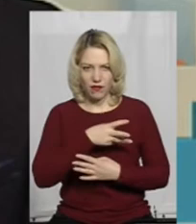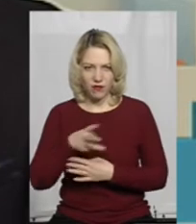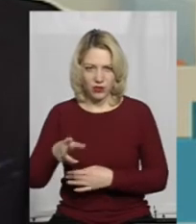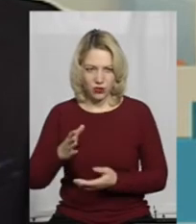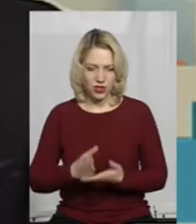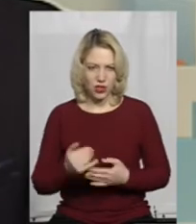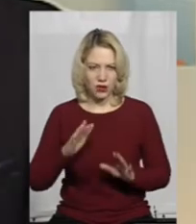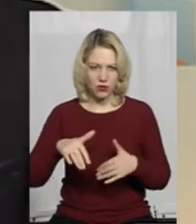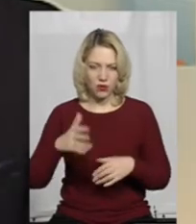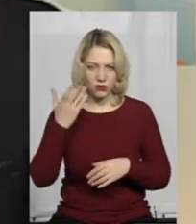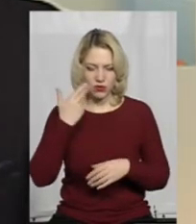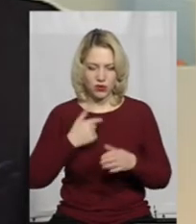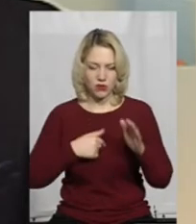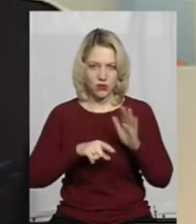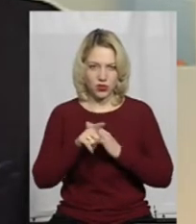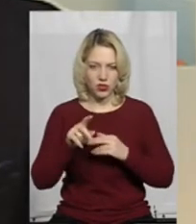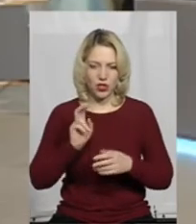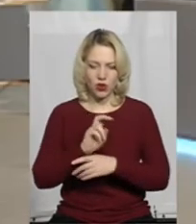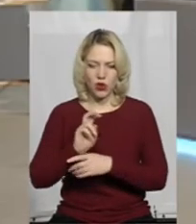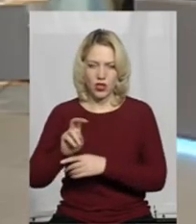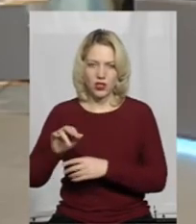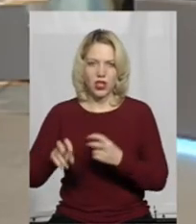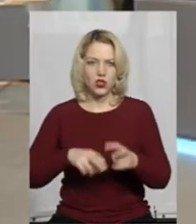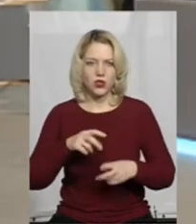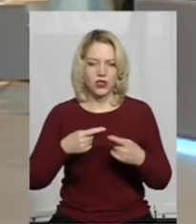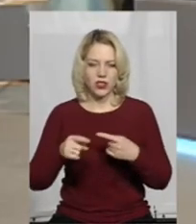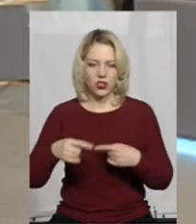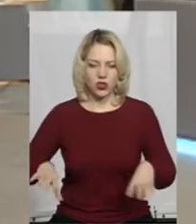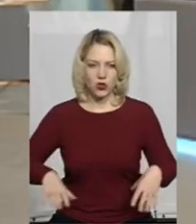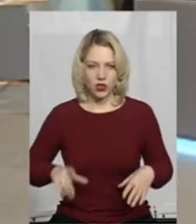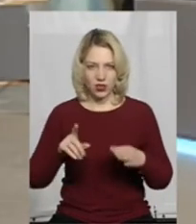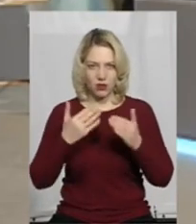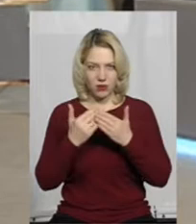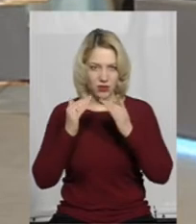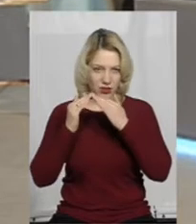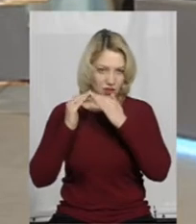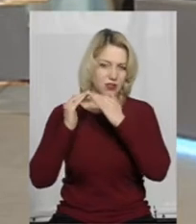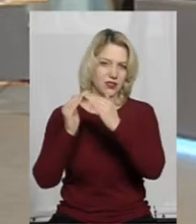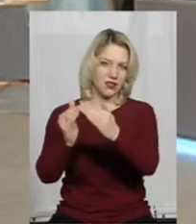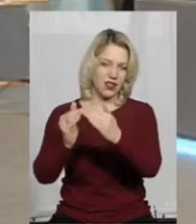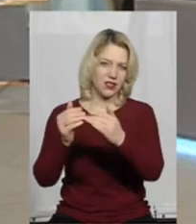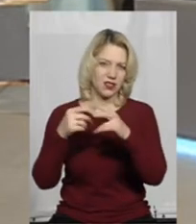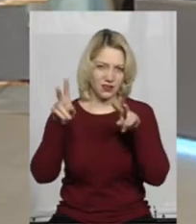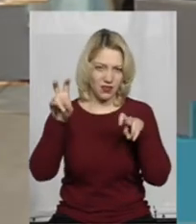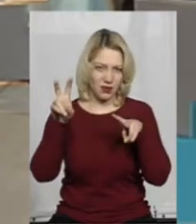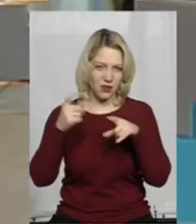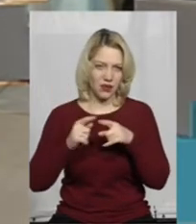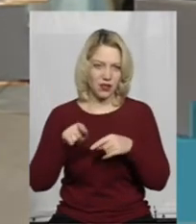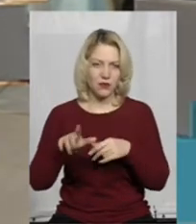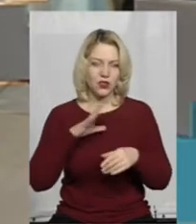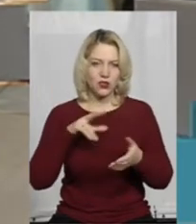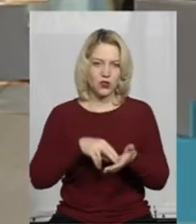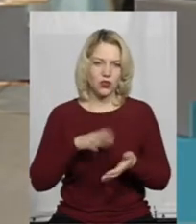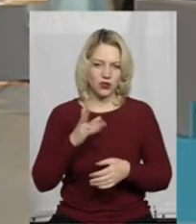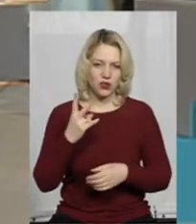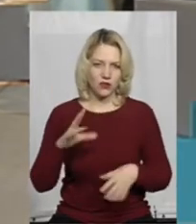Потім, виходить, коли ми почали ходити, шукати інших коней, тому що в стайні, так в лапках сказати, стояло ще двоє